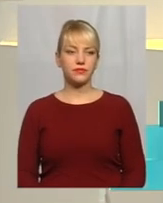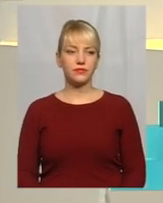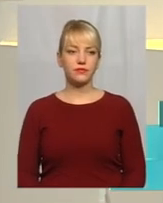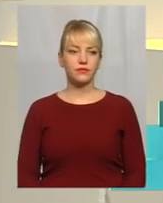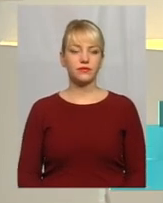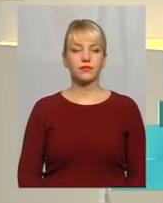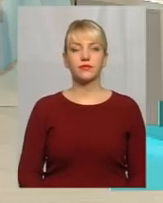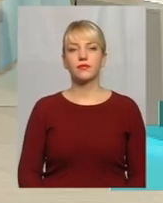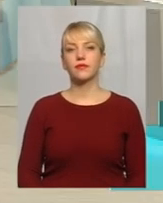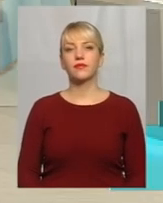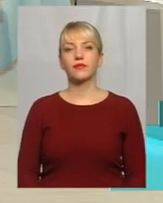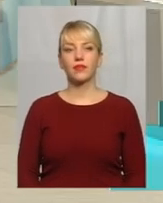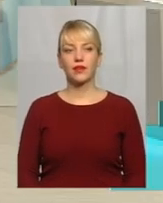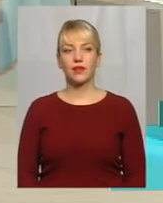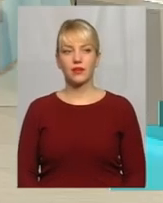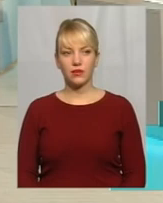вечір, ми вас чуємо